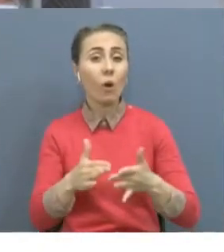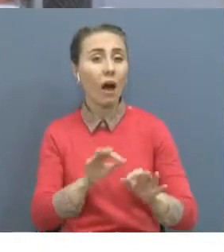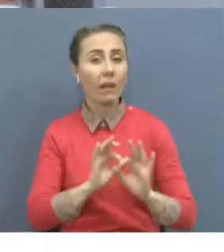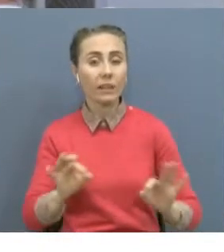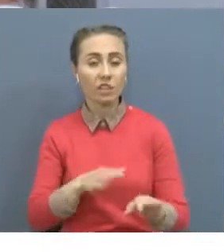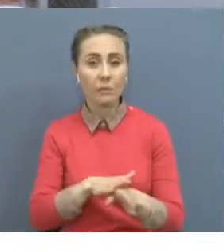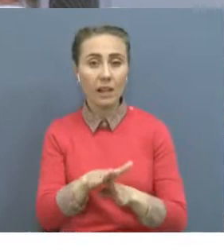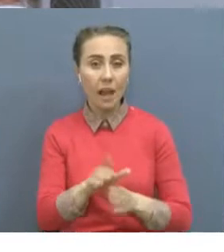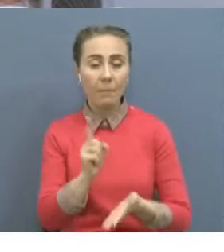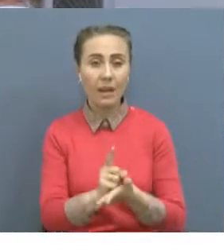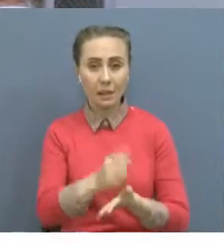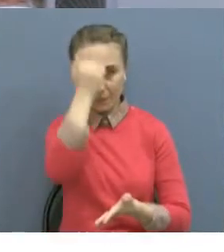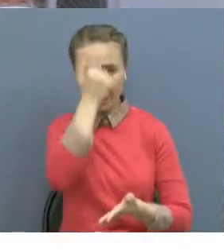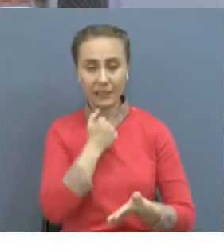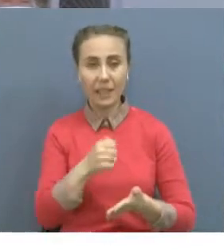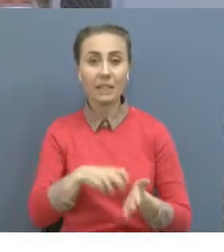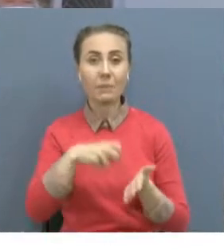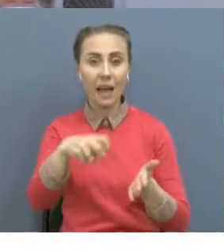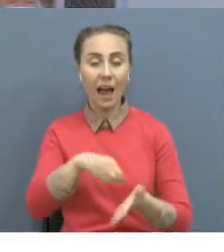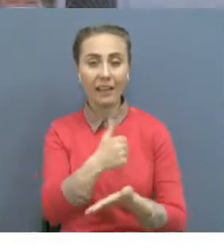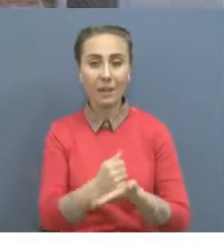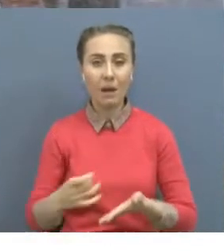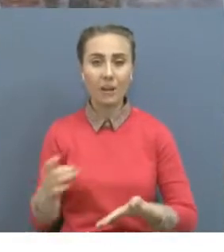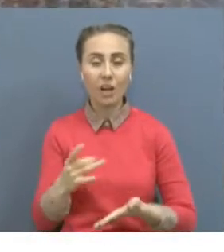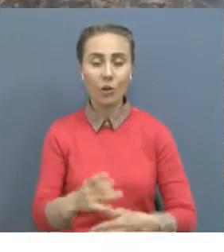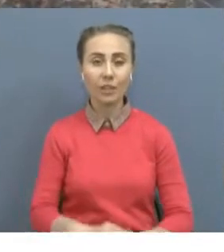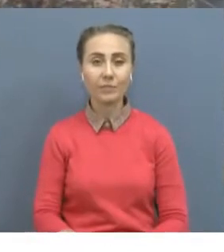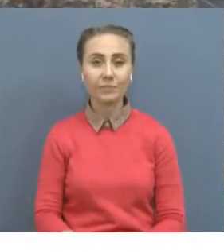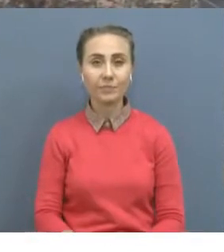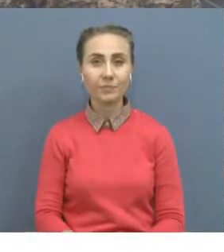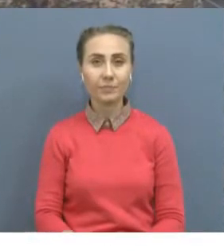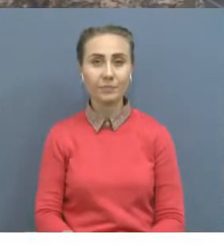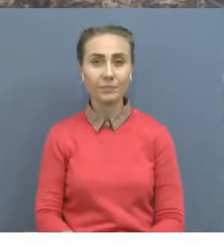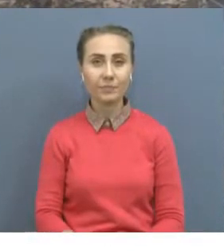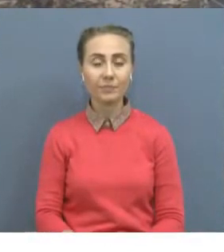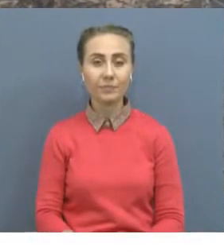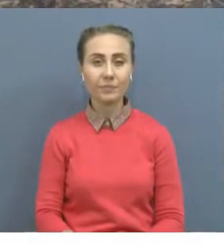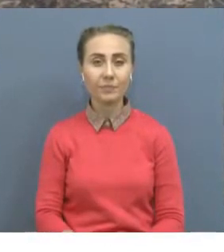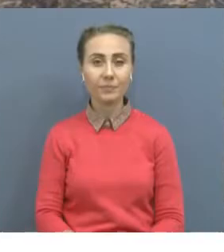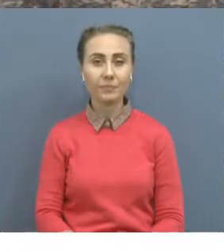әкімінің алғыс қаттар мен марапатталды. Бибі Нұрамыр ғанғыза абай төлеген көкше ақпарат.